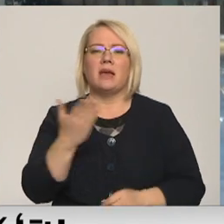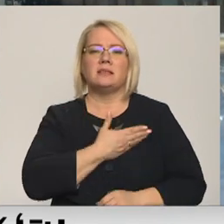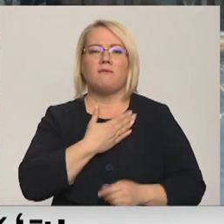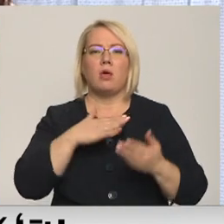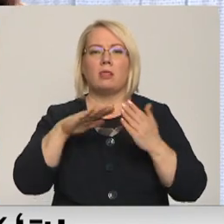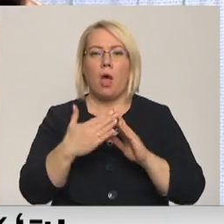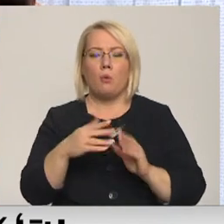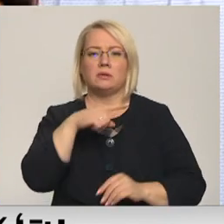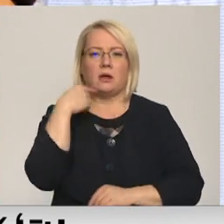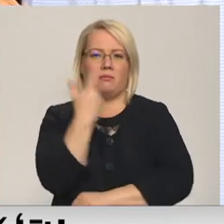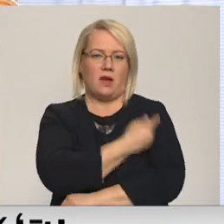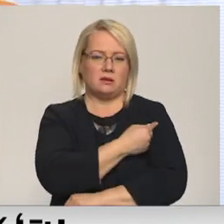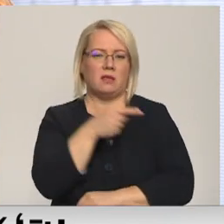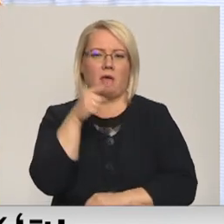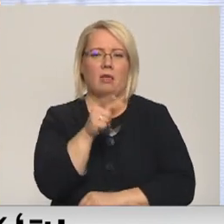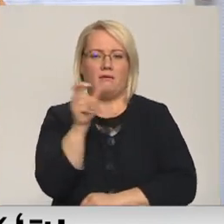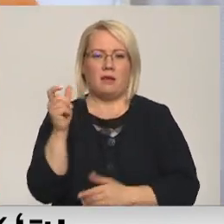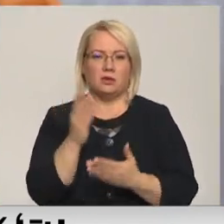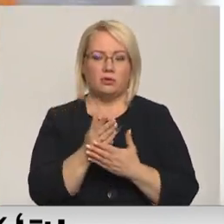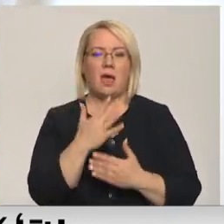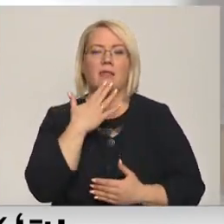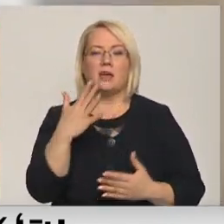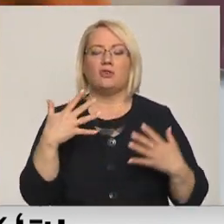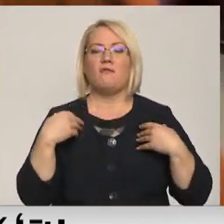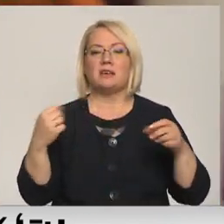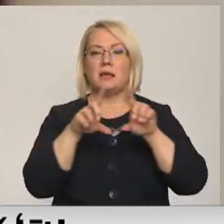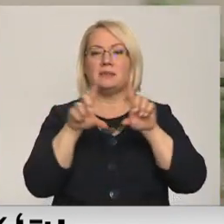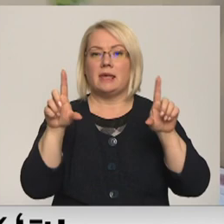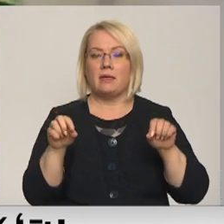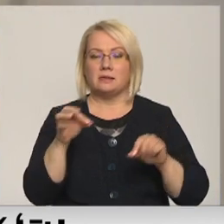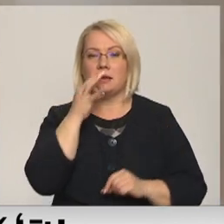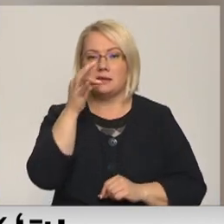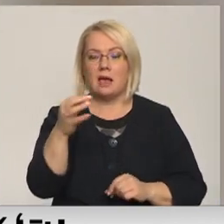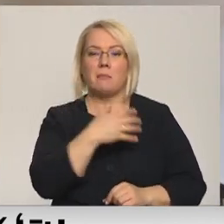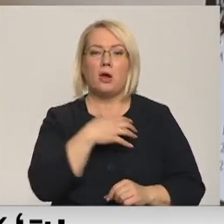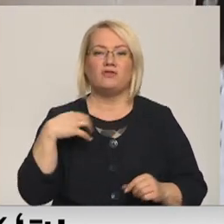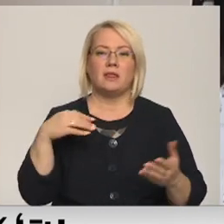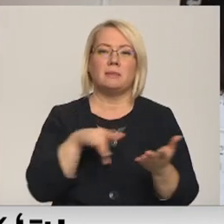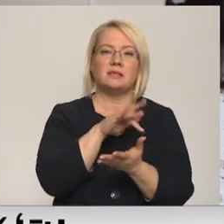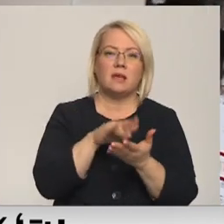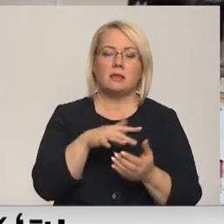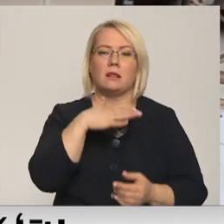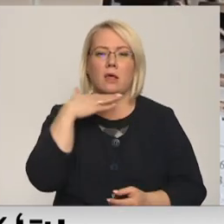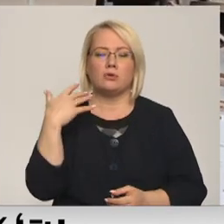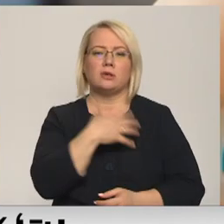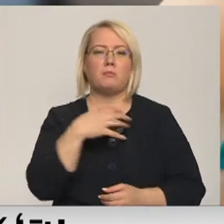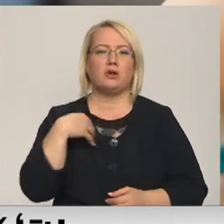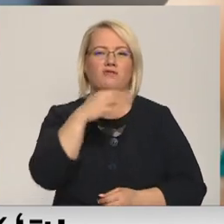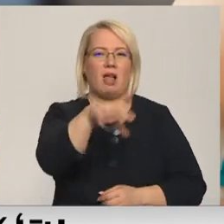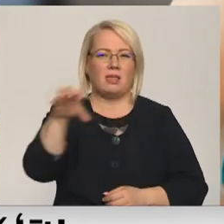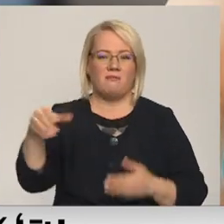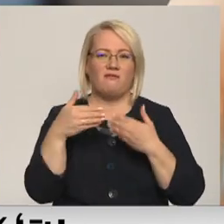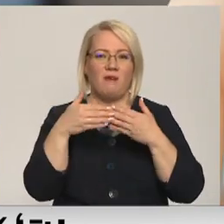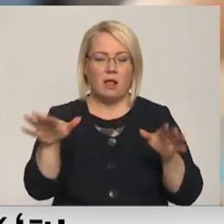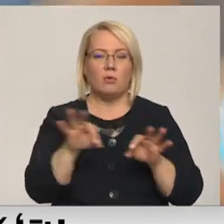vakcinēties. Nacionālajā vēstlības dienas tā skaidro, ka pašvaldība centri daudzās pašvaldībās jau atvērti un užsākts